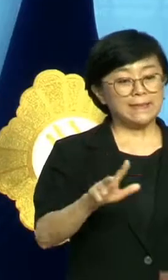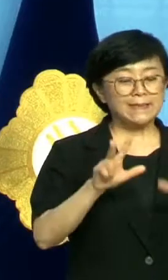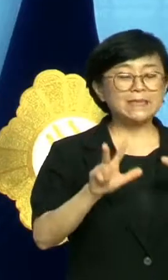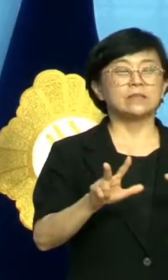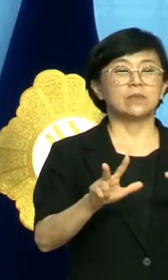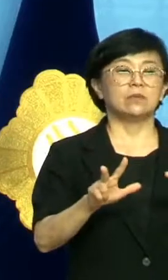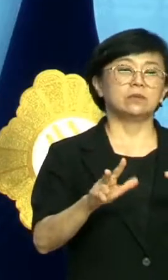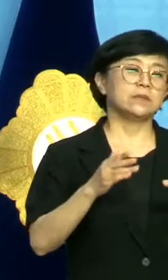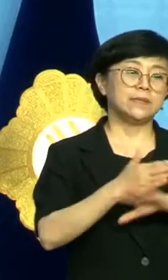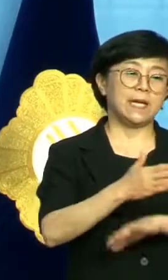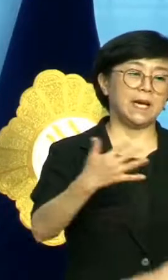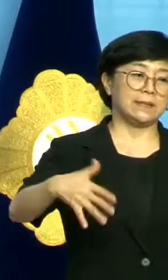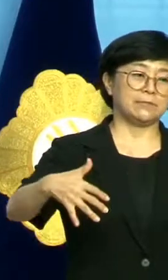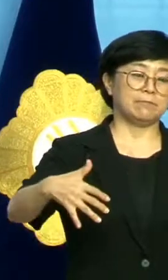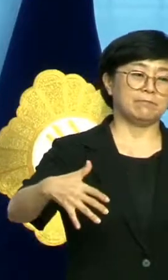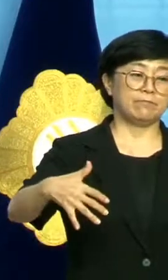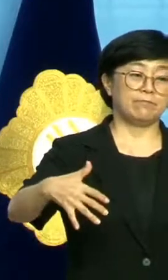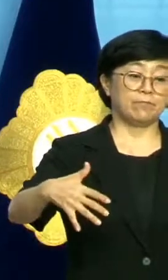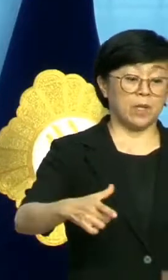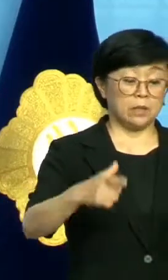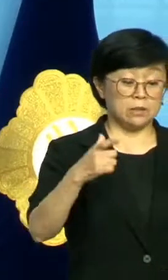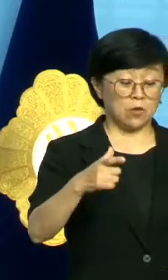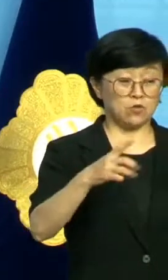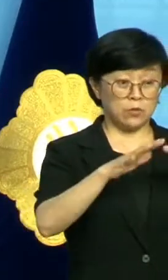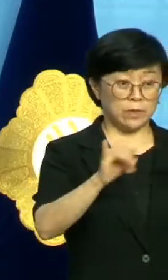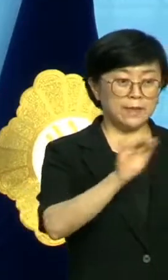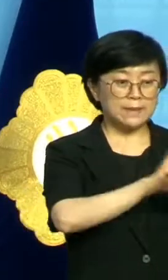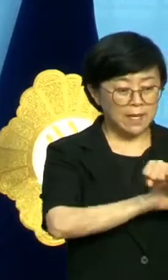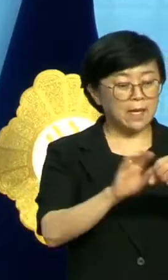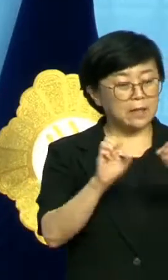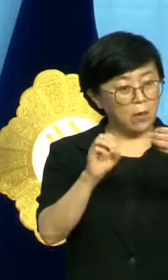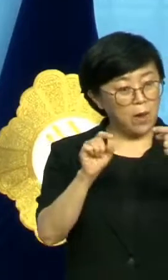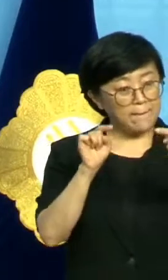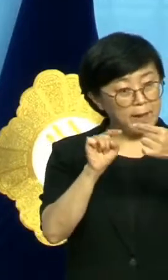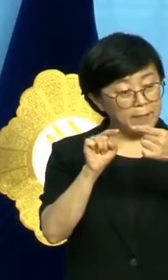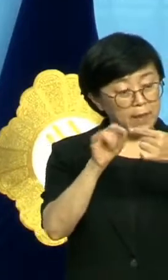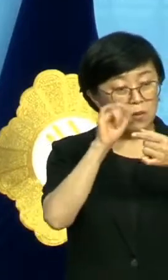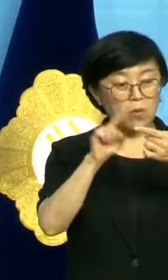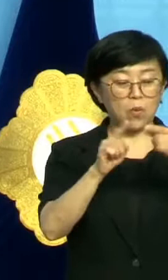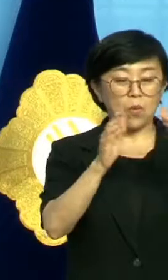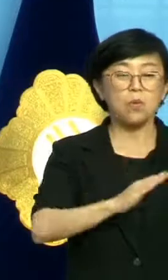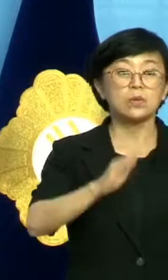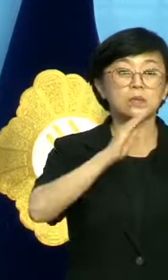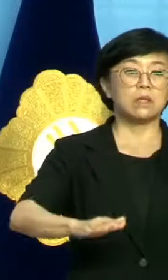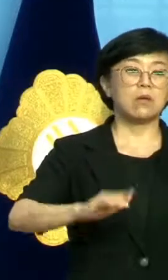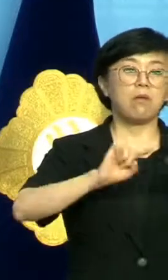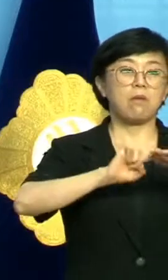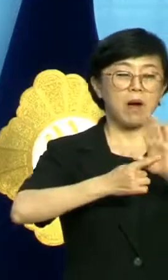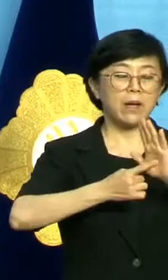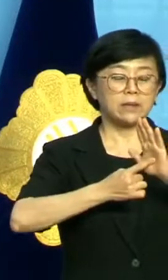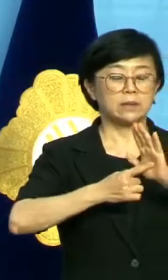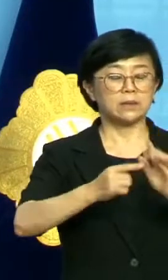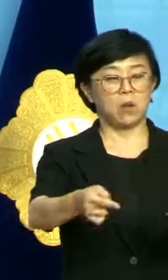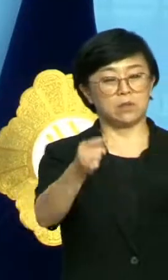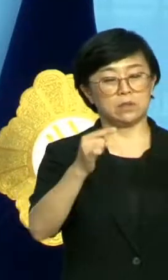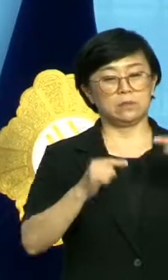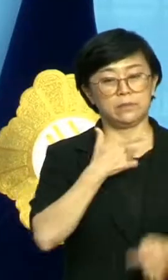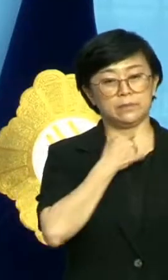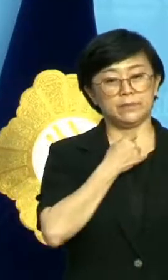지금이라도 늦지 않았습니다. 지역 주민과 제대로 된 대화의 장, 공론화의 장으로 나오길 바랍니다.